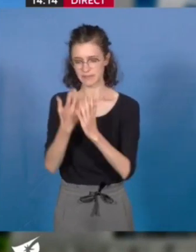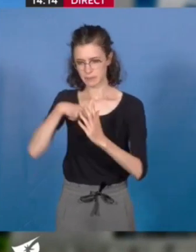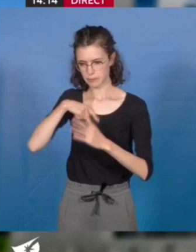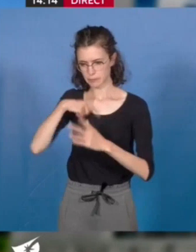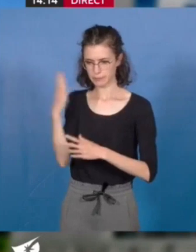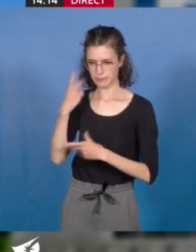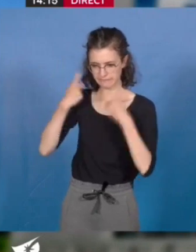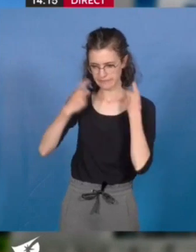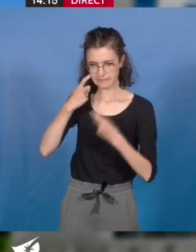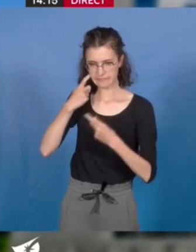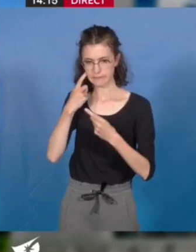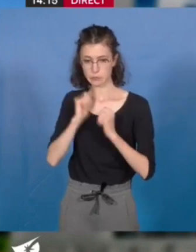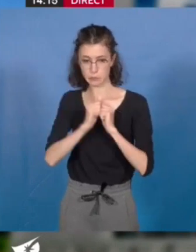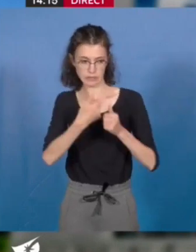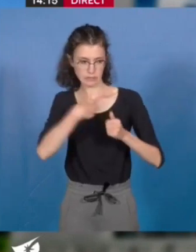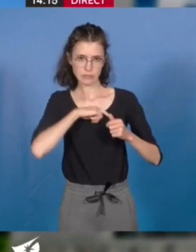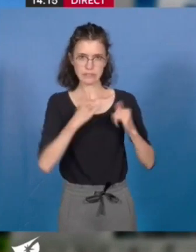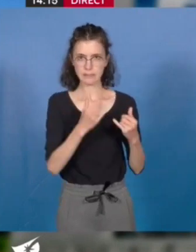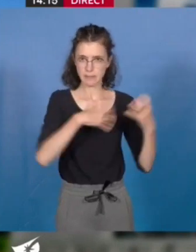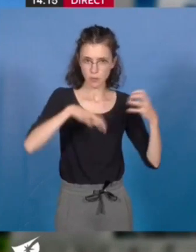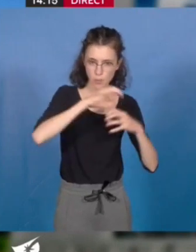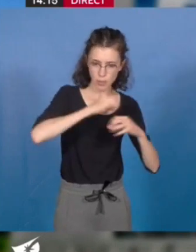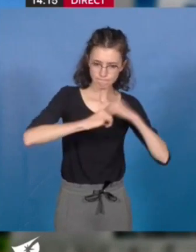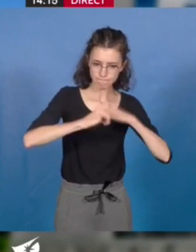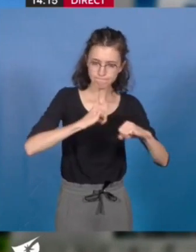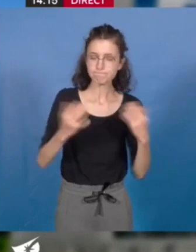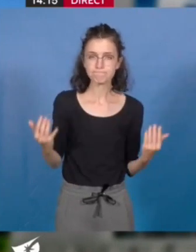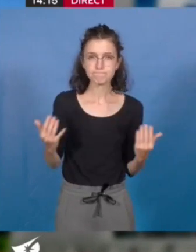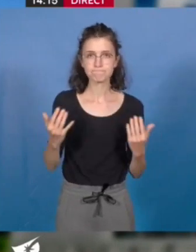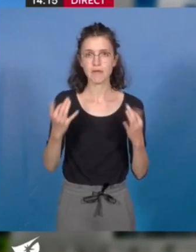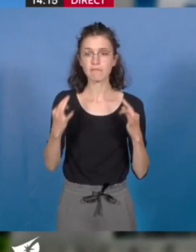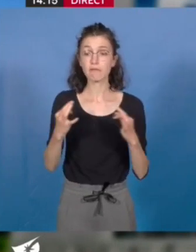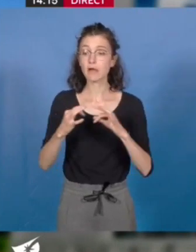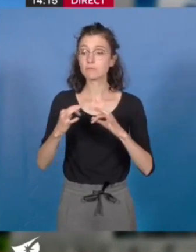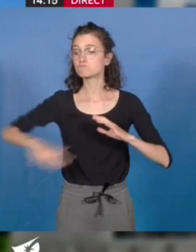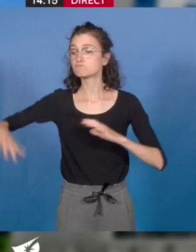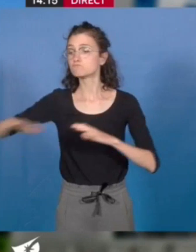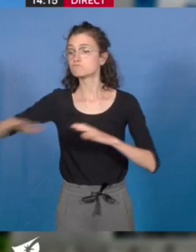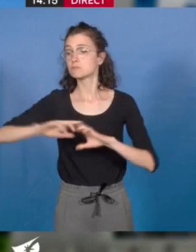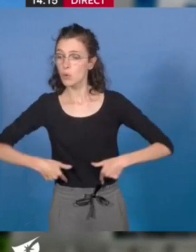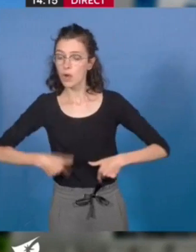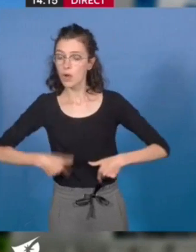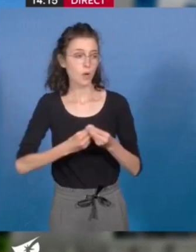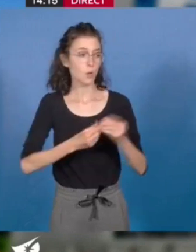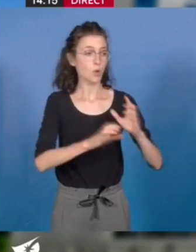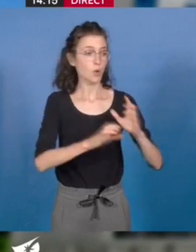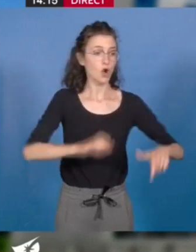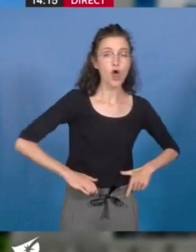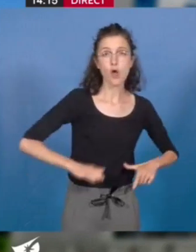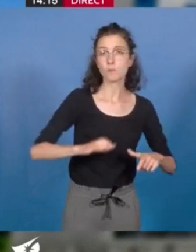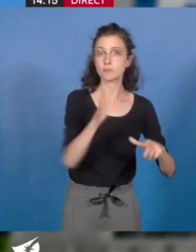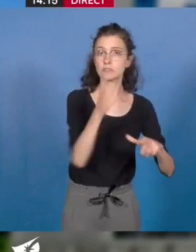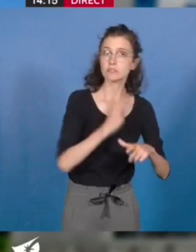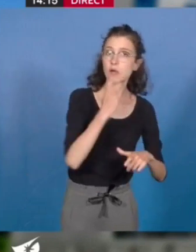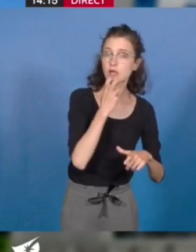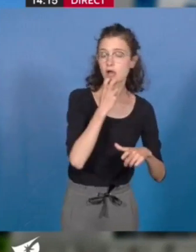métropolitain. Réflexion sur l'optimisation de leur usage en direction des scolaires, des clubs et des citoyens de notre territoire, vis-à-vis